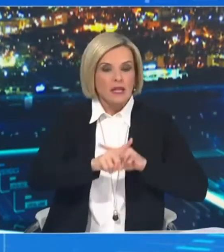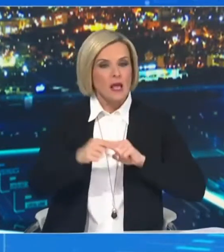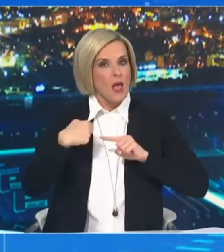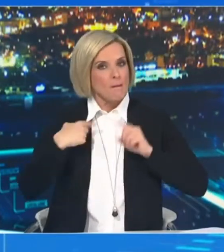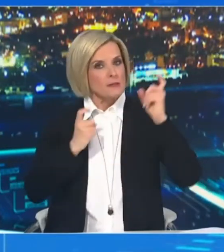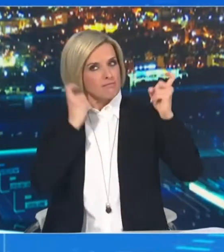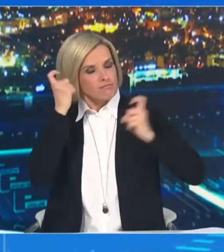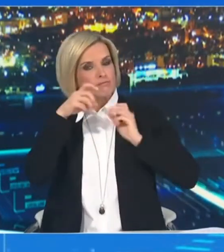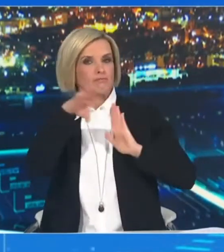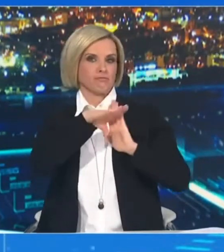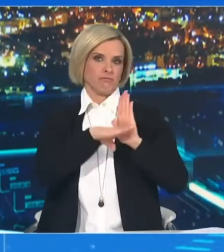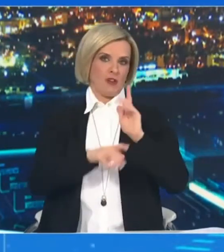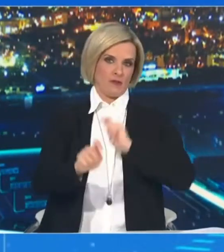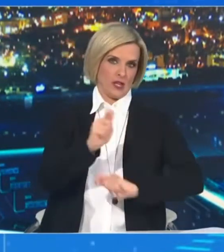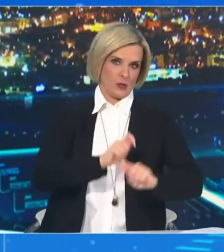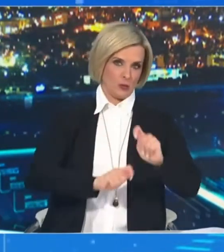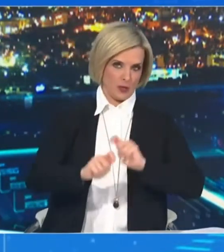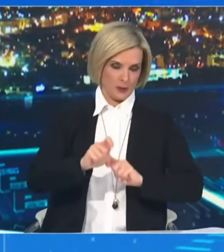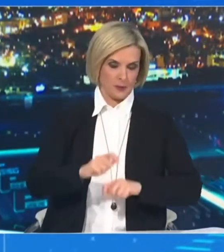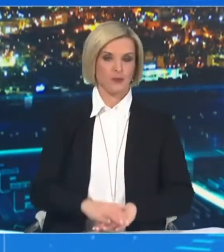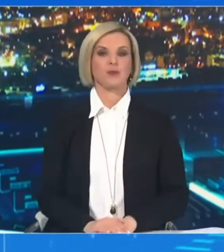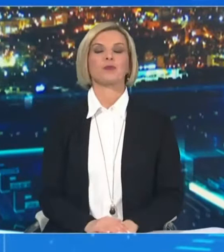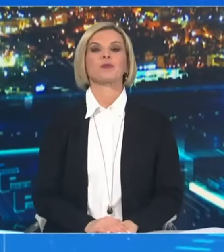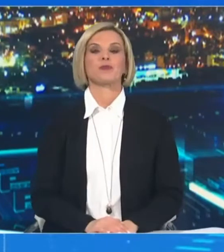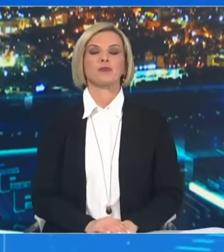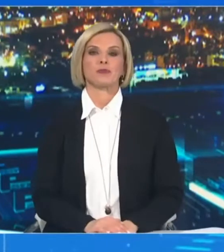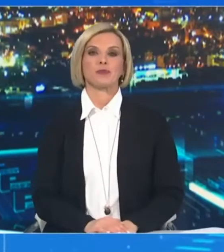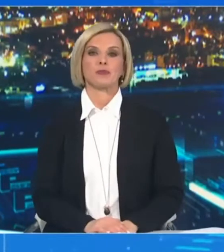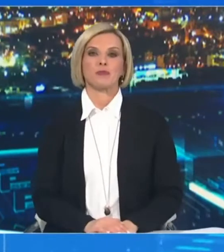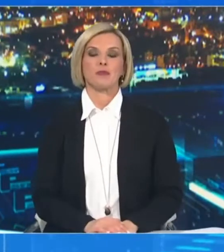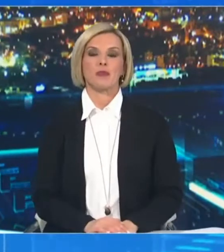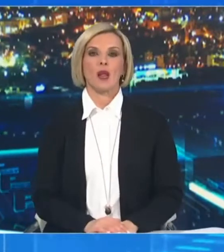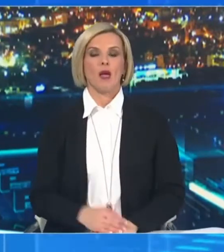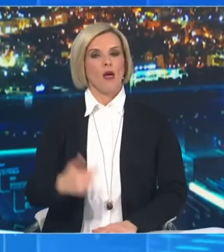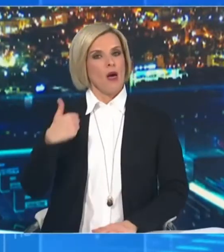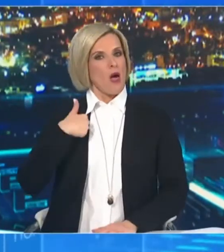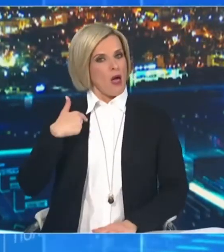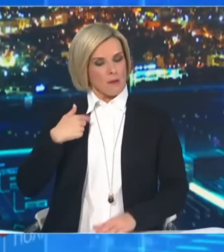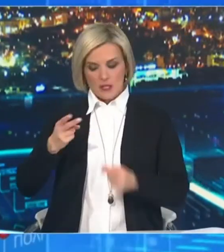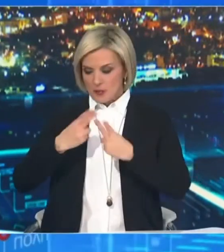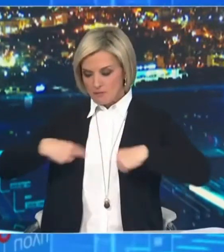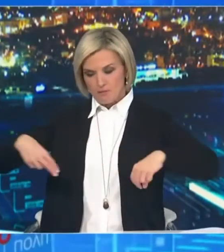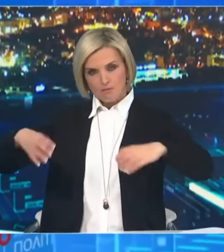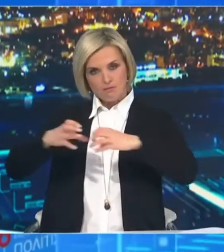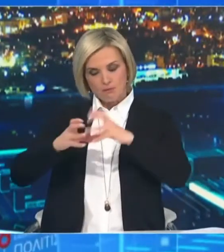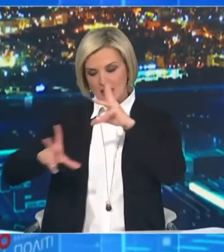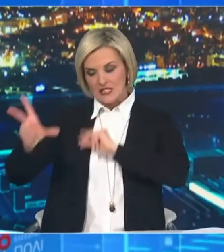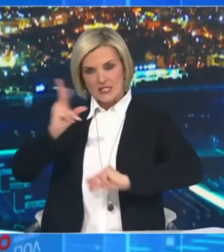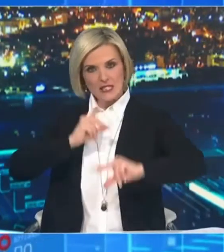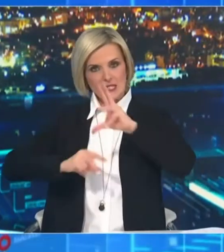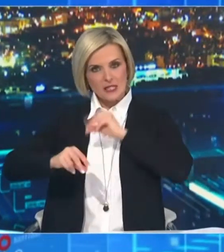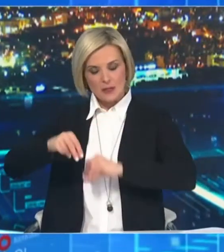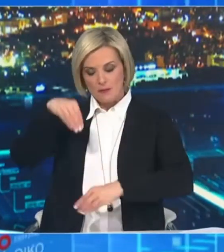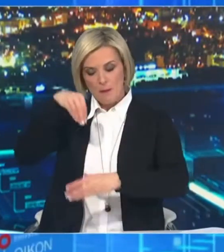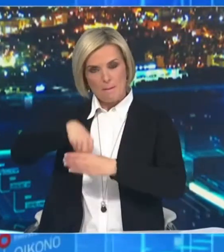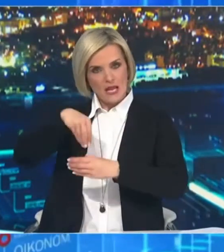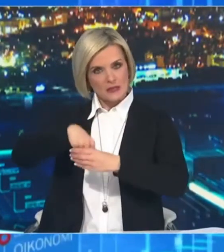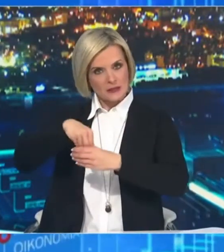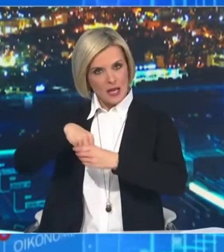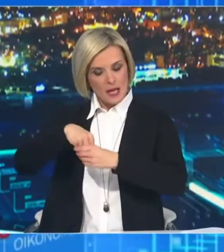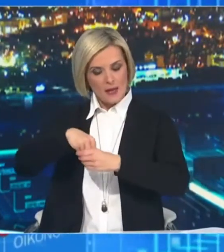εμβολιαστούν. Η προτεραιοποίηση λοιπόν στηρίζεται στην επιστημονική τεκμηρίωση